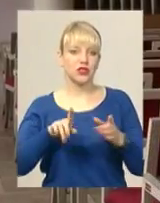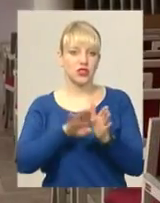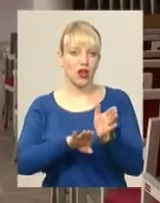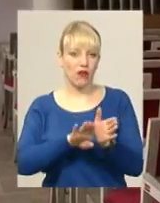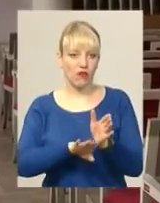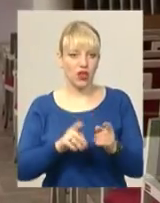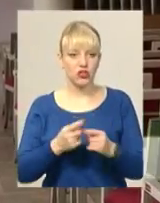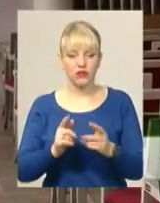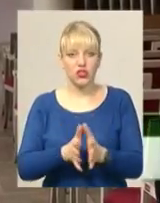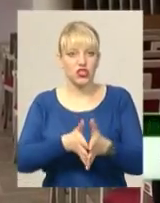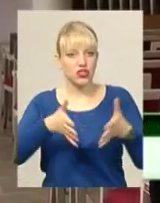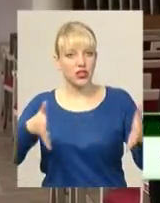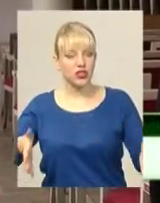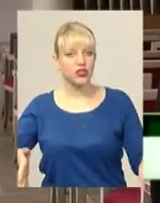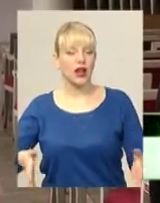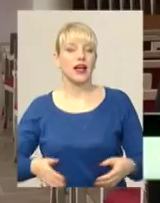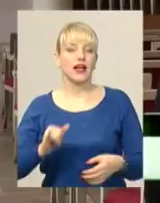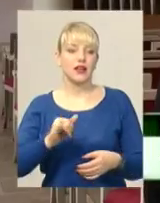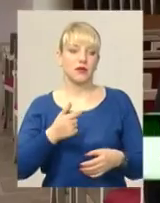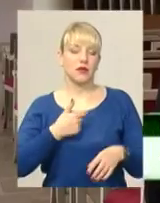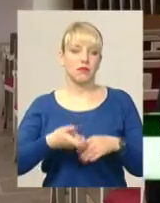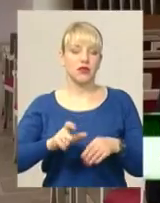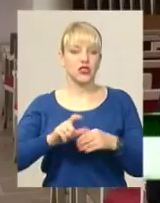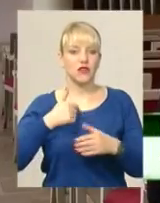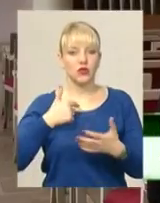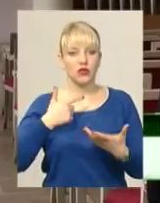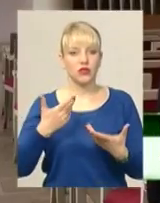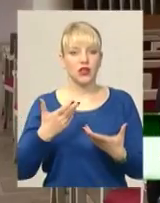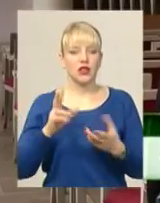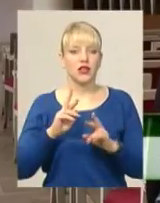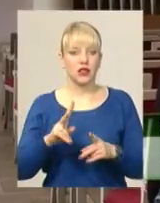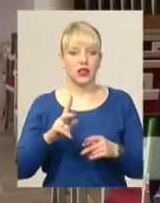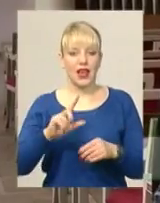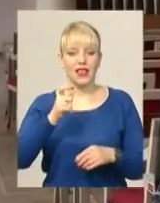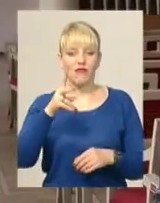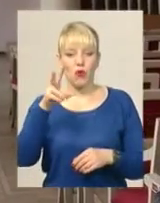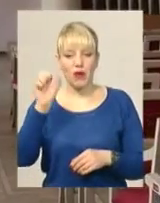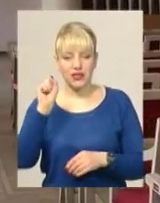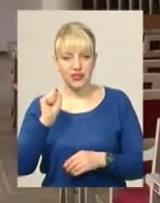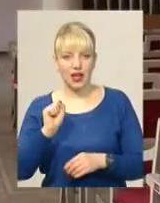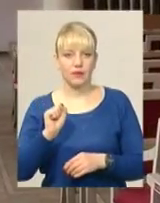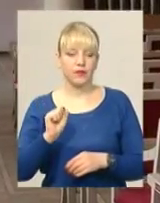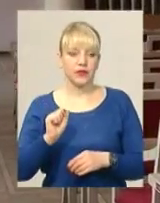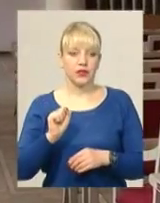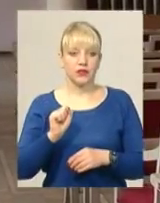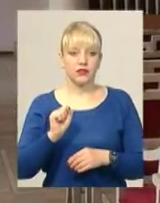значно ширша, вона більше асоціюється з такою європейською героїкою, з